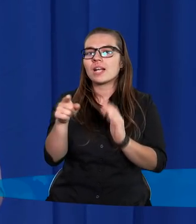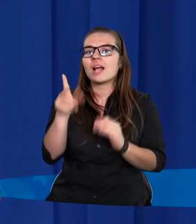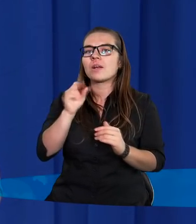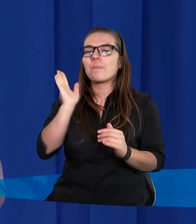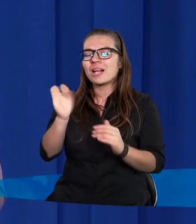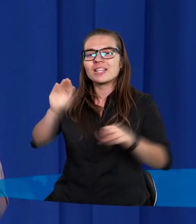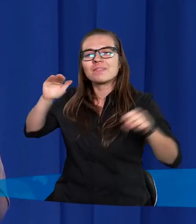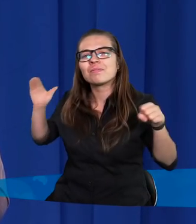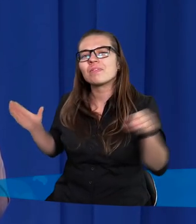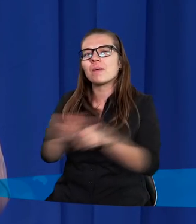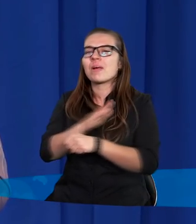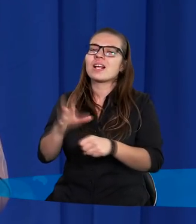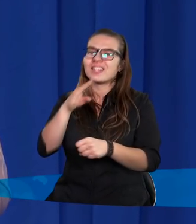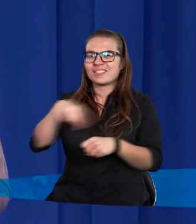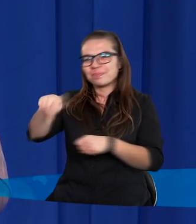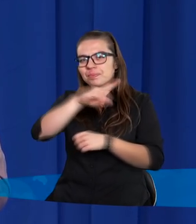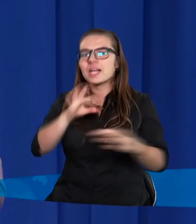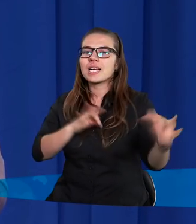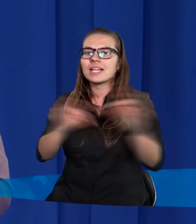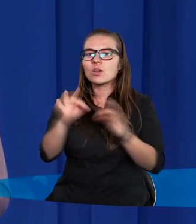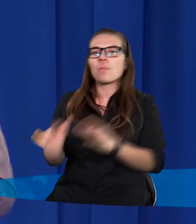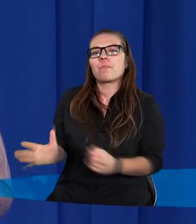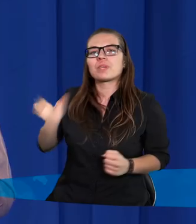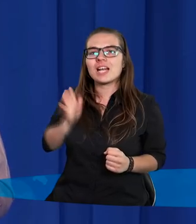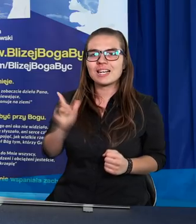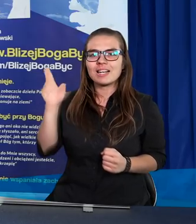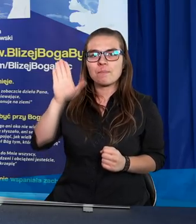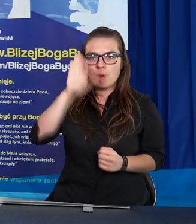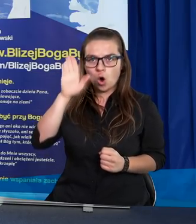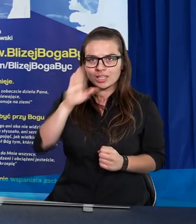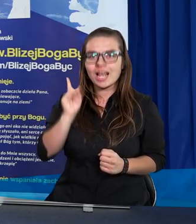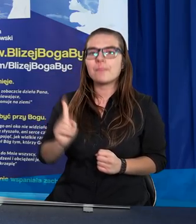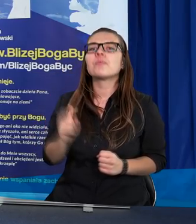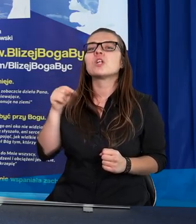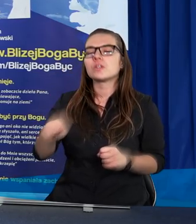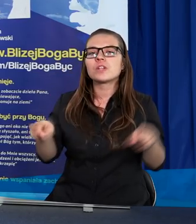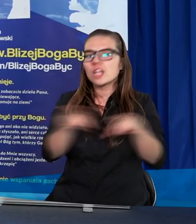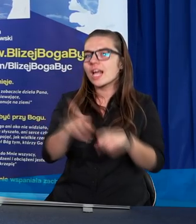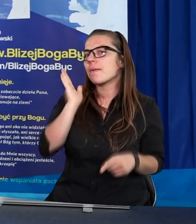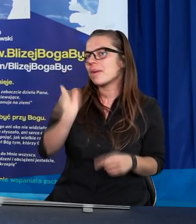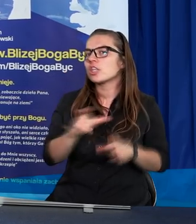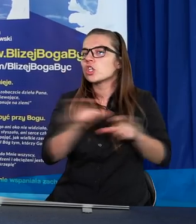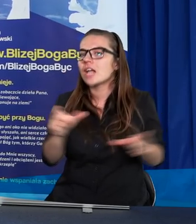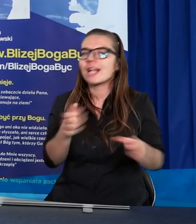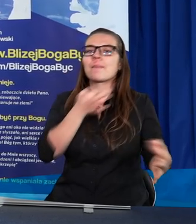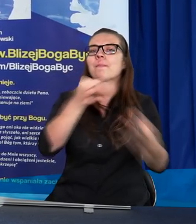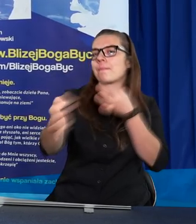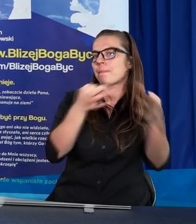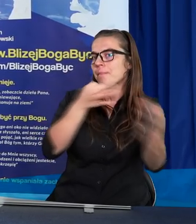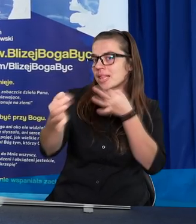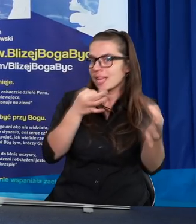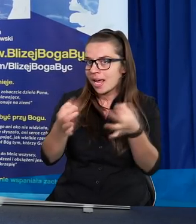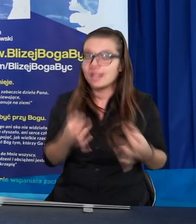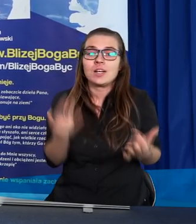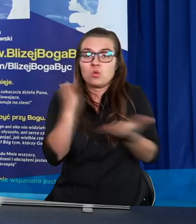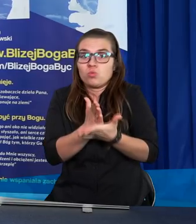wypełnione naszymi historiami, przeżyciami z Panem Bogiem, to będzie również czas na pytania. A zatem jeżeli